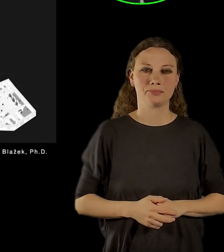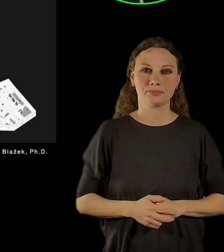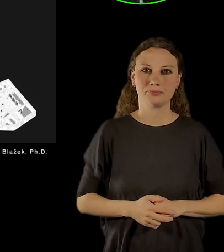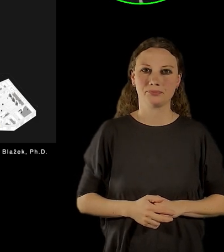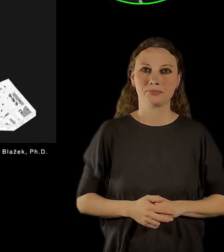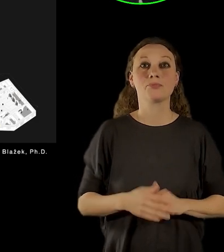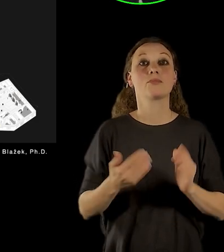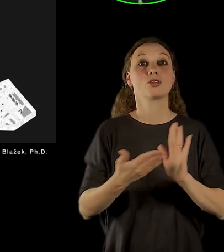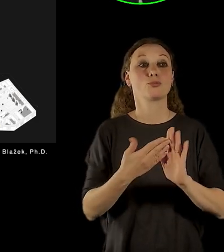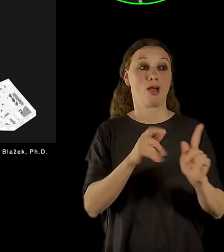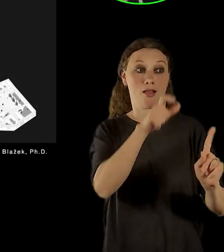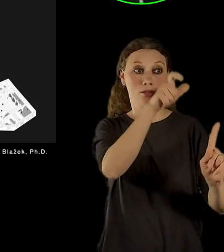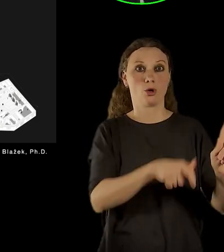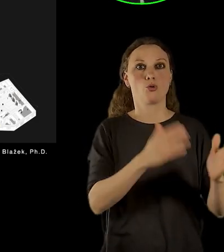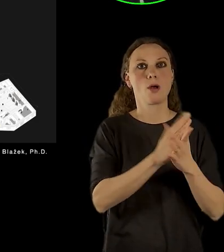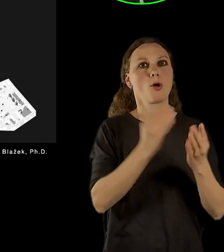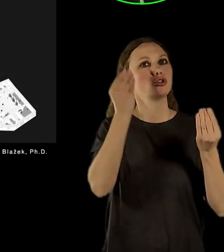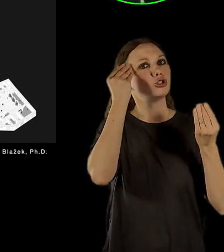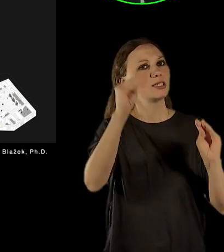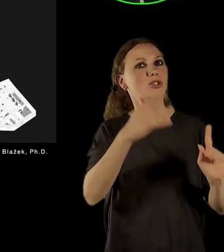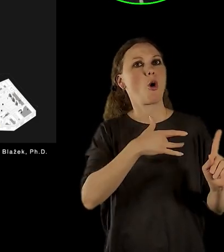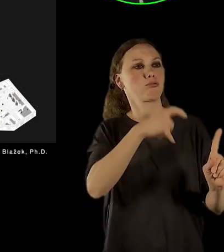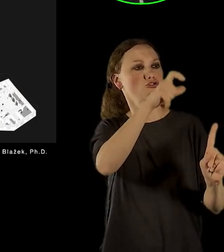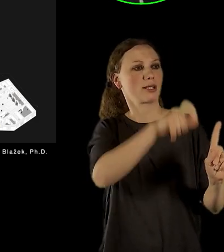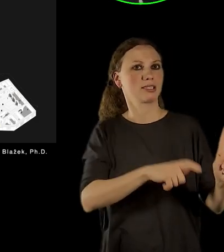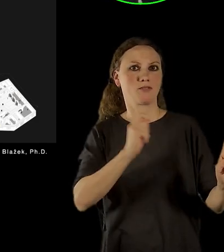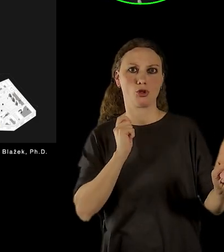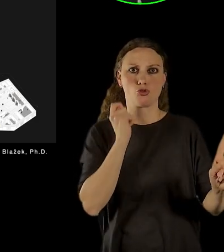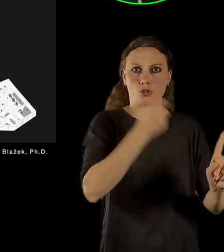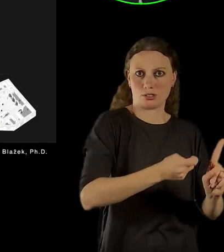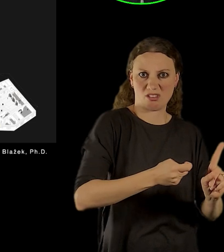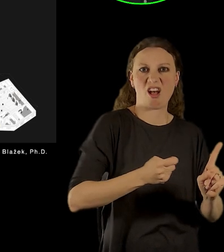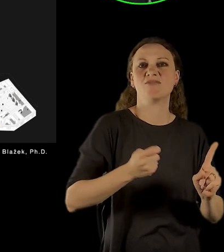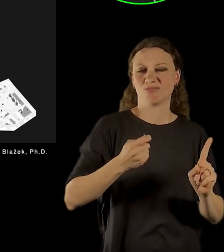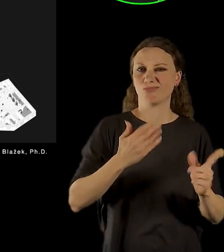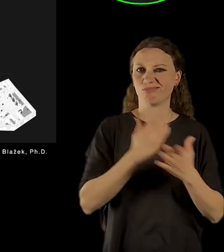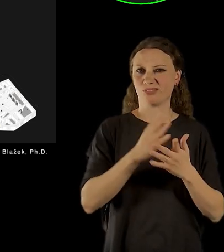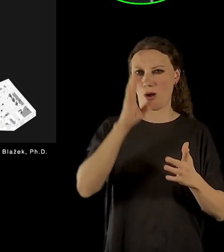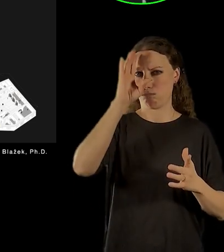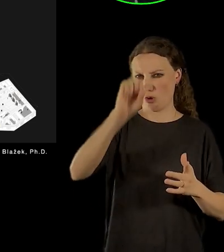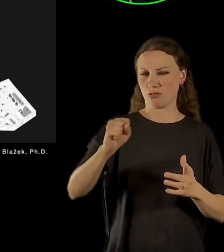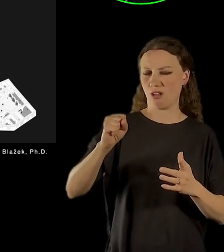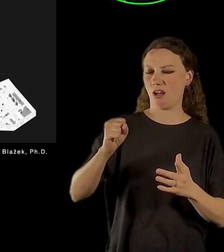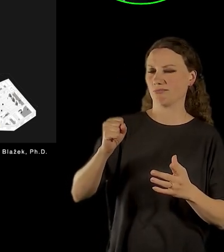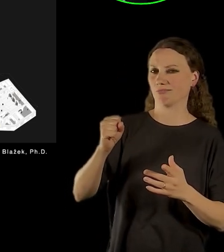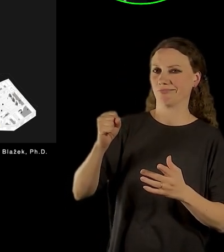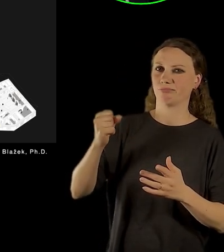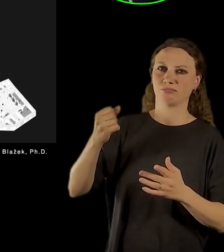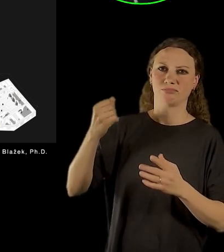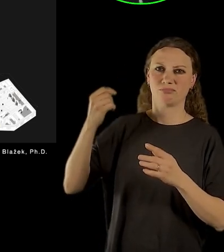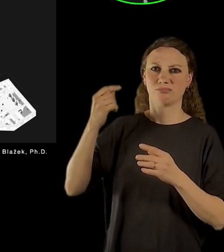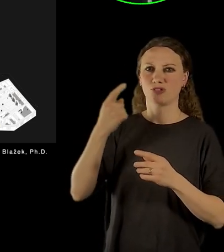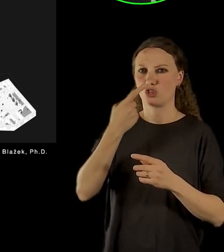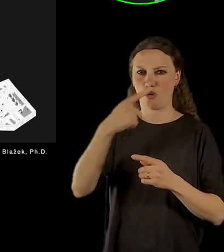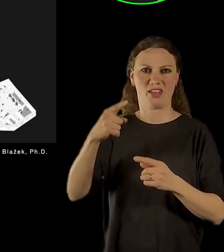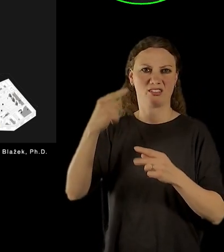dostal čestné občanství, kde vlastně už je vidět ta sovětizace v plném proudu, přestože šlo o Třetí republiku, tam byly obrovské dva